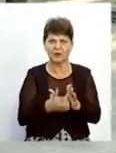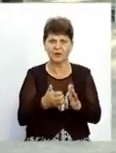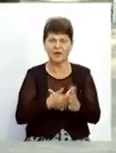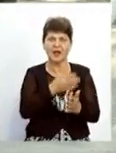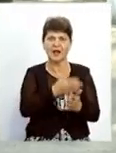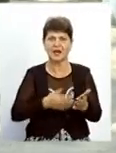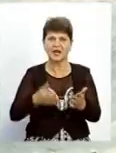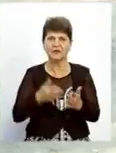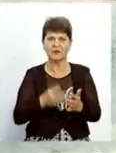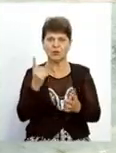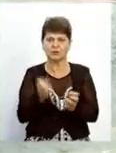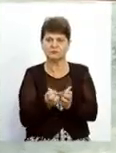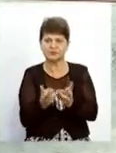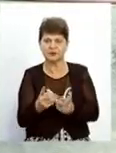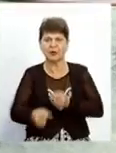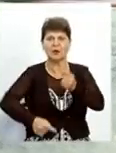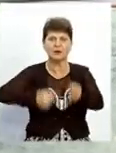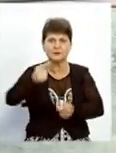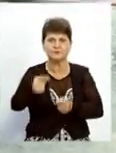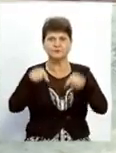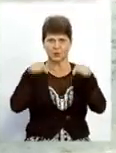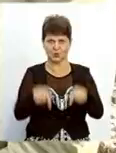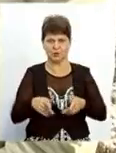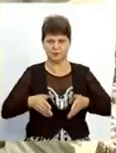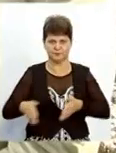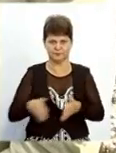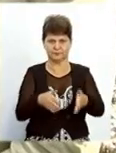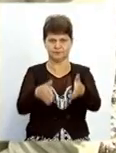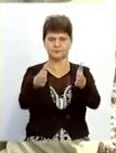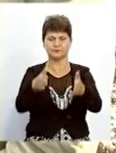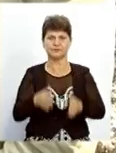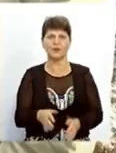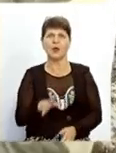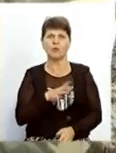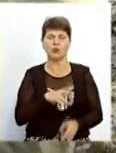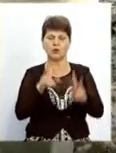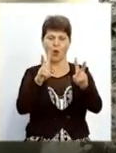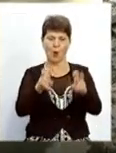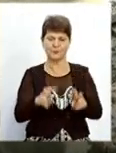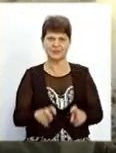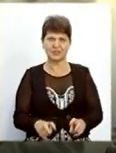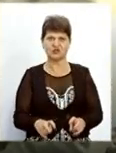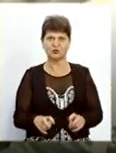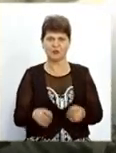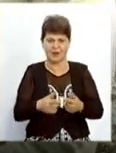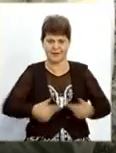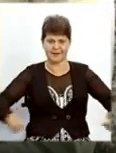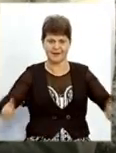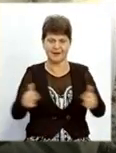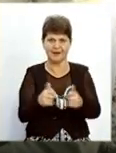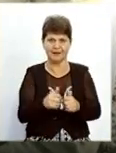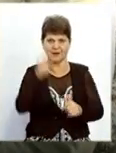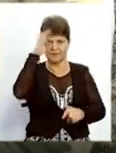ліквідації одного пориву наступні утворюються на цій же ділянці. Було обстежено дану ділянку, що вона